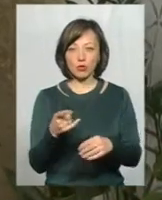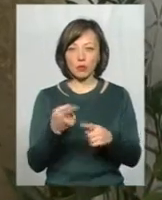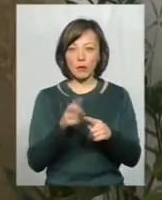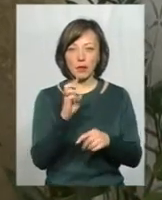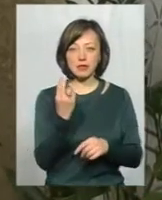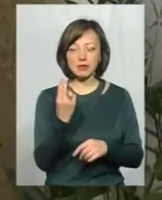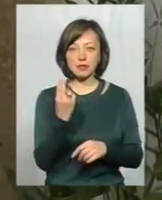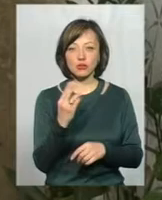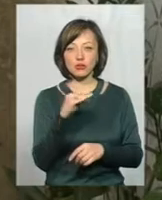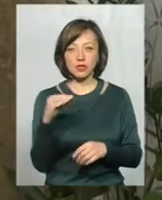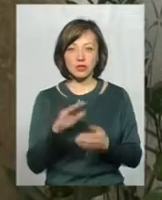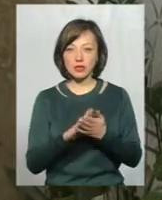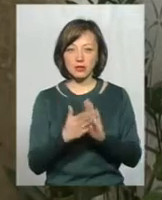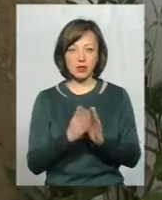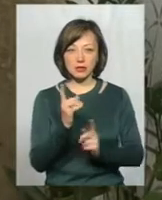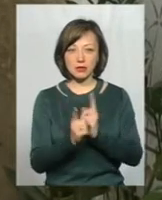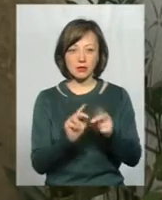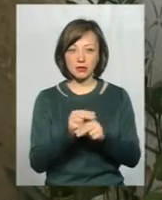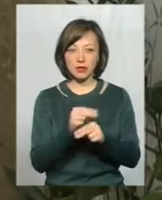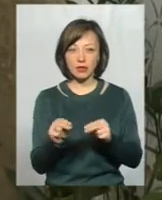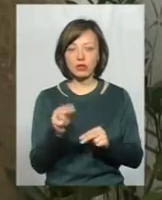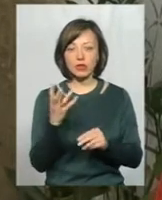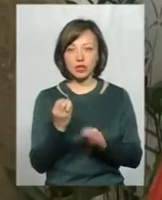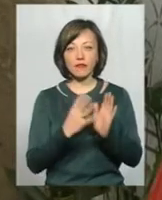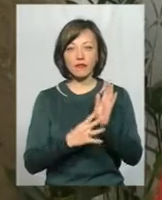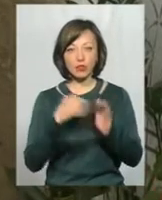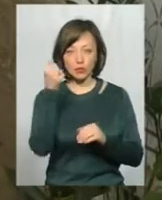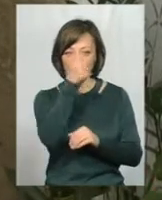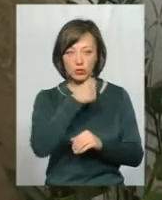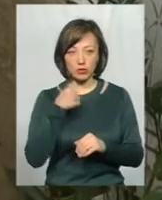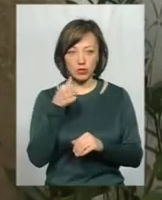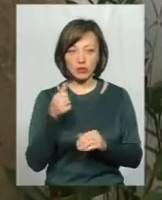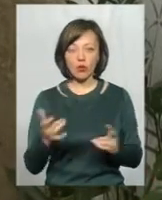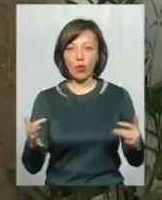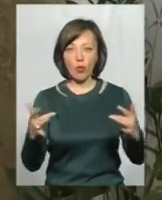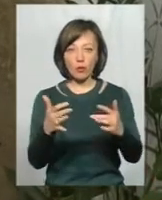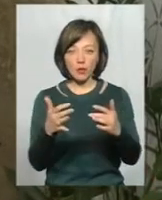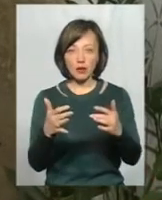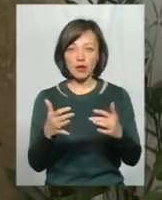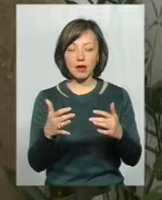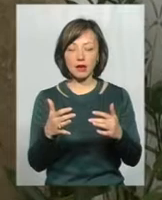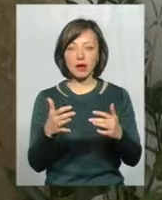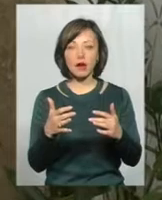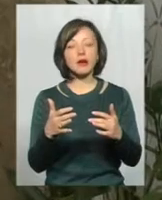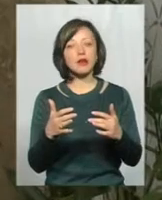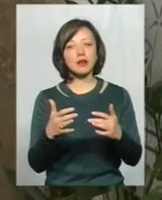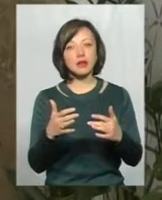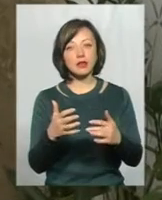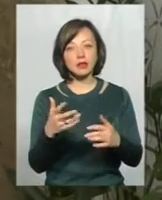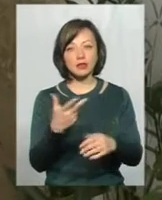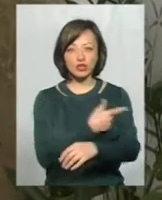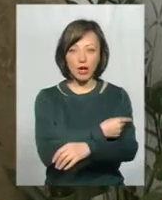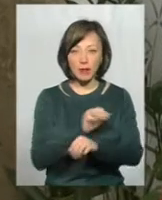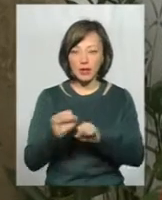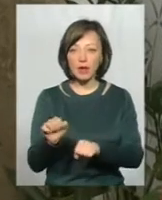БЦЖ не можуть цієї ситуації виправити, хоча ще у 90-х роках, охоплення і щеплення,